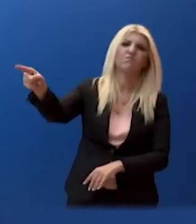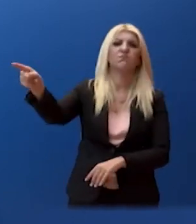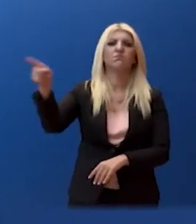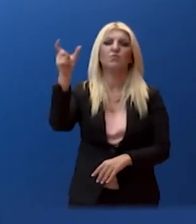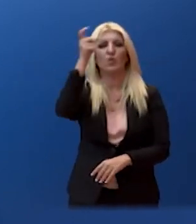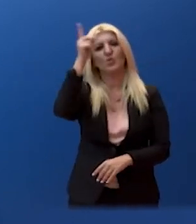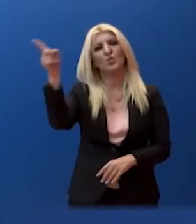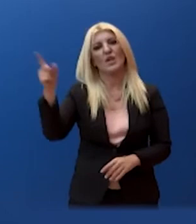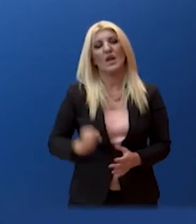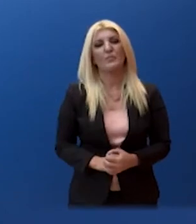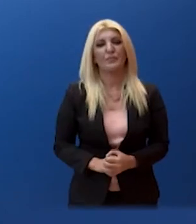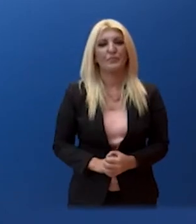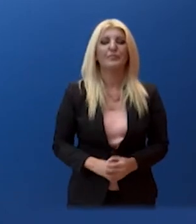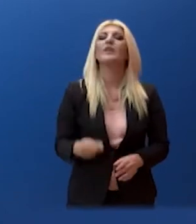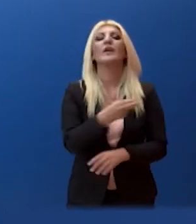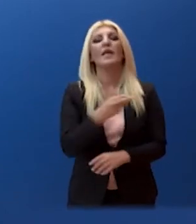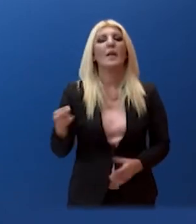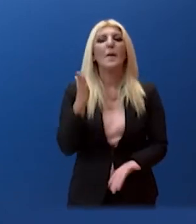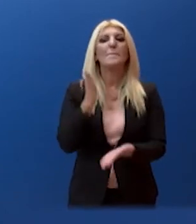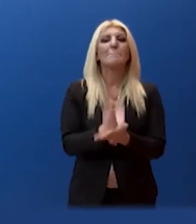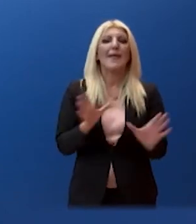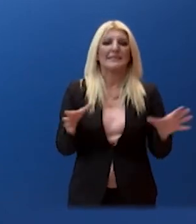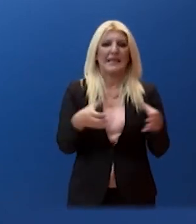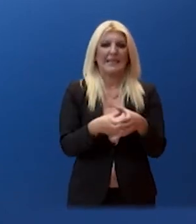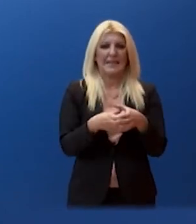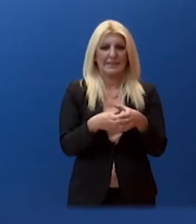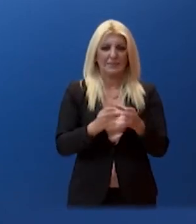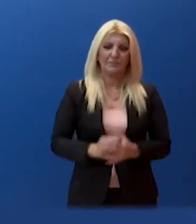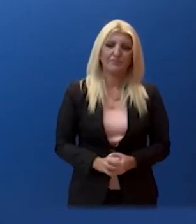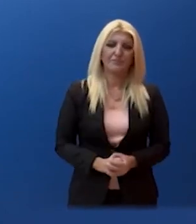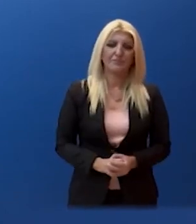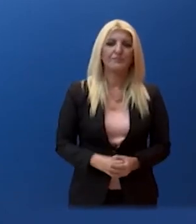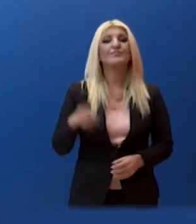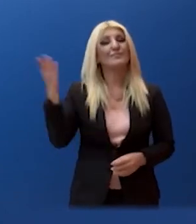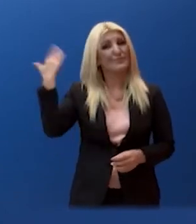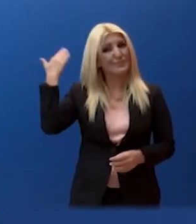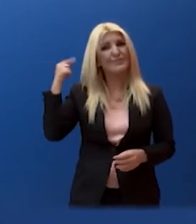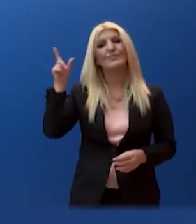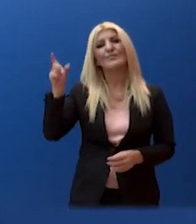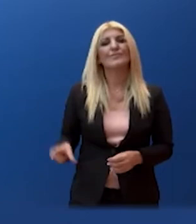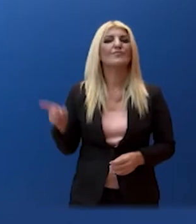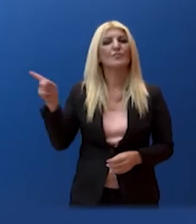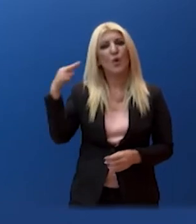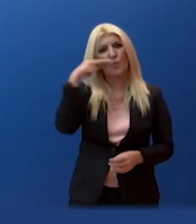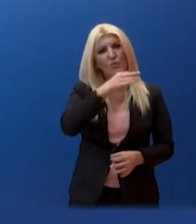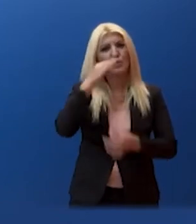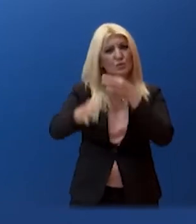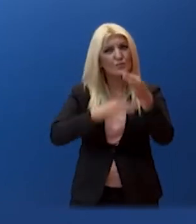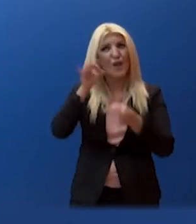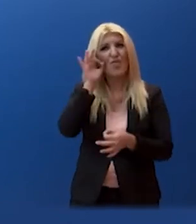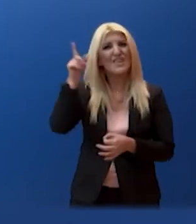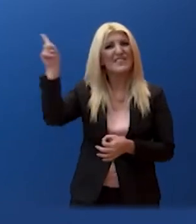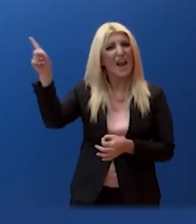Σε ό,τι αφορά τώρα τη Μεσαία Τάξη, οι εξαγγελίες του Πρωθυπουργού στη Θεσσαλονίκη αφορούν άμεσα τη Μεσαία Τάξη, η οποία